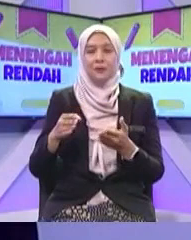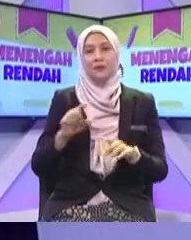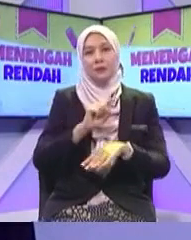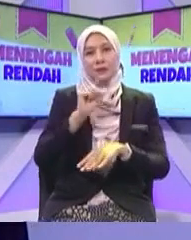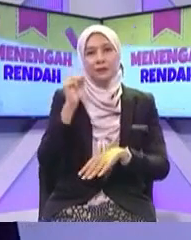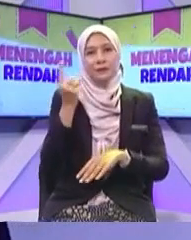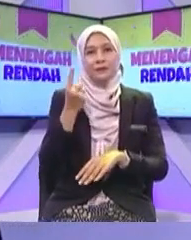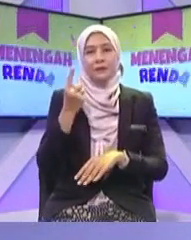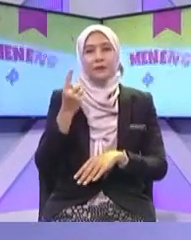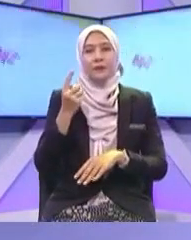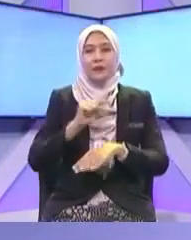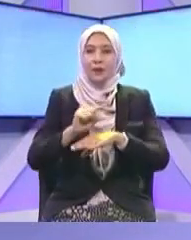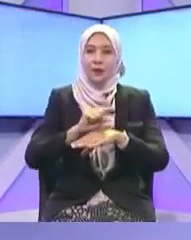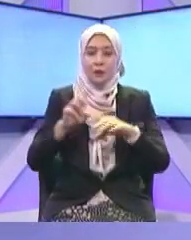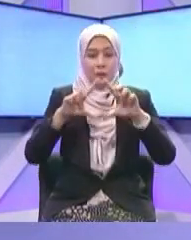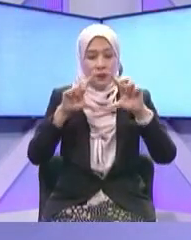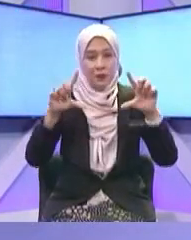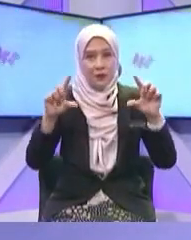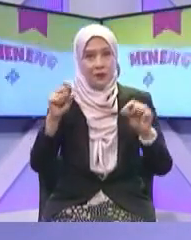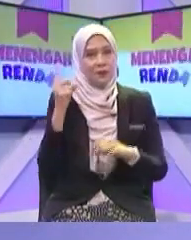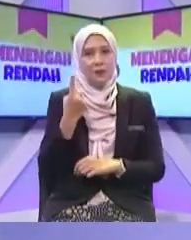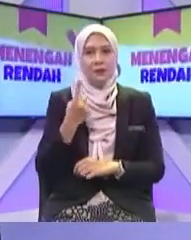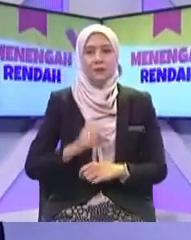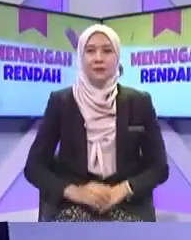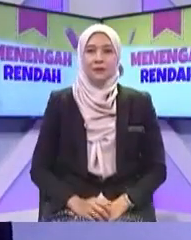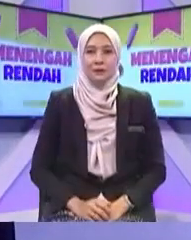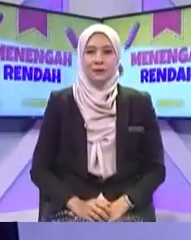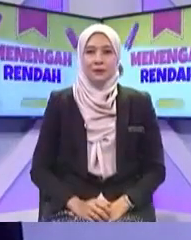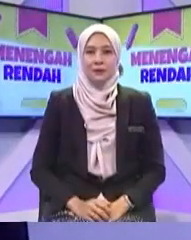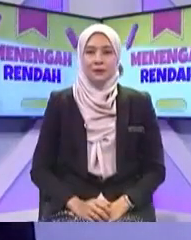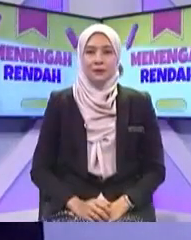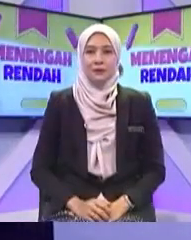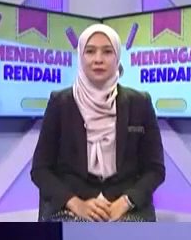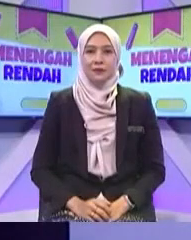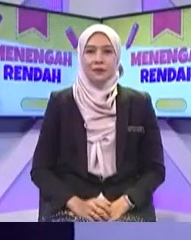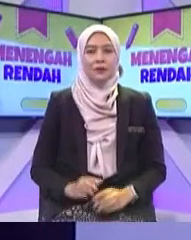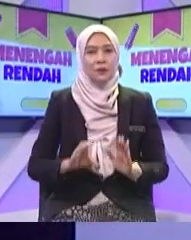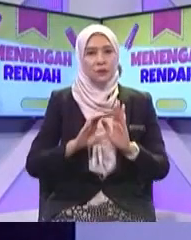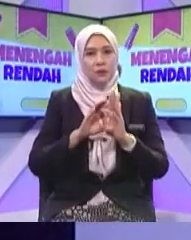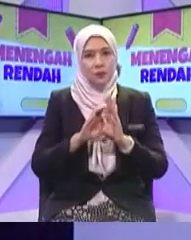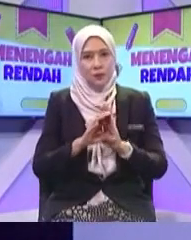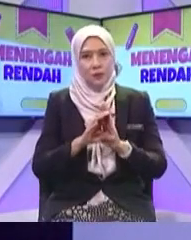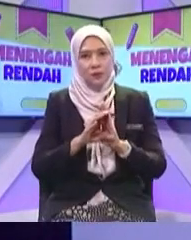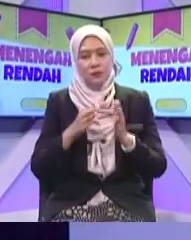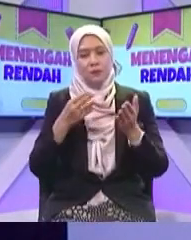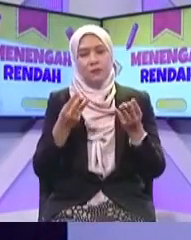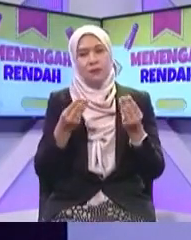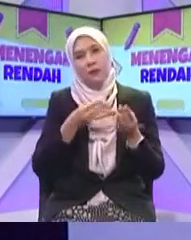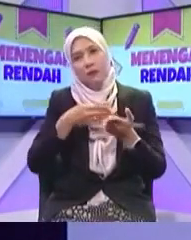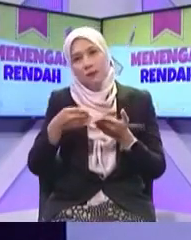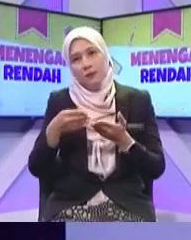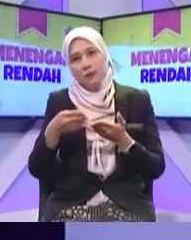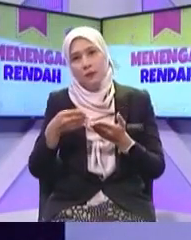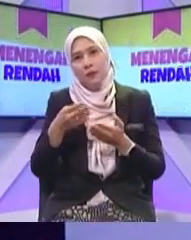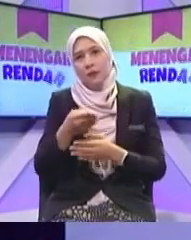Betul Okey Tanpa membawa wang Itu nak Ia lebih selamat Lebih selamat Kalau kita nak beli barang Contohnya 2,3,000 ringgit Kita nak bawa Bawa jumlah yang besar